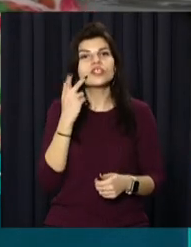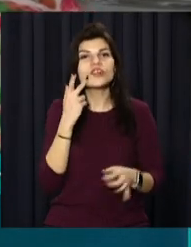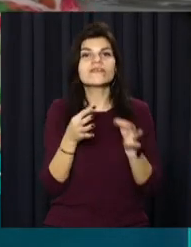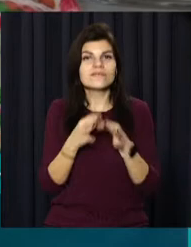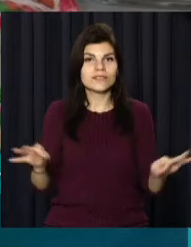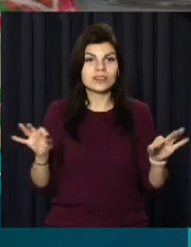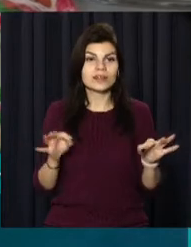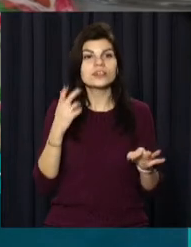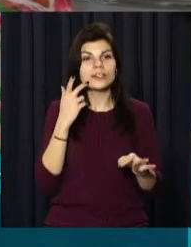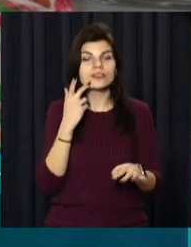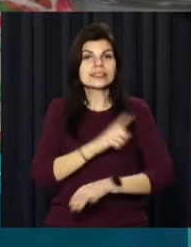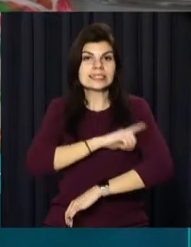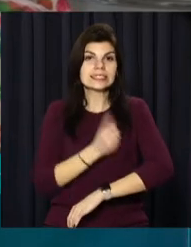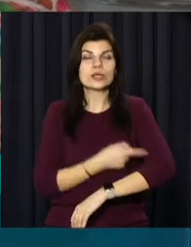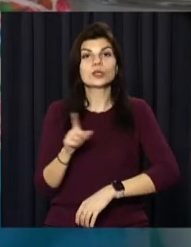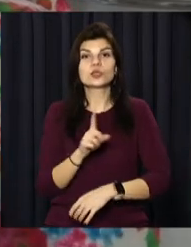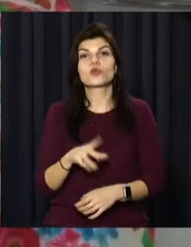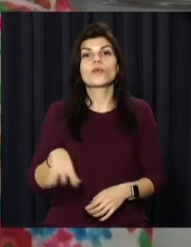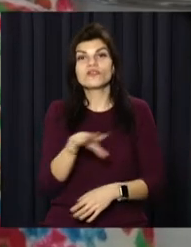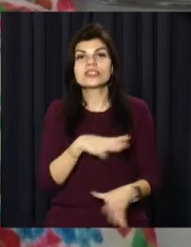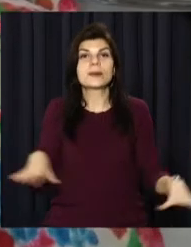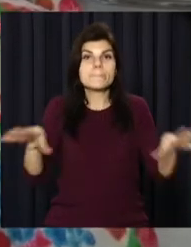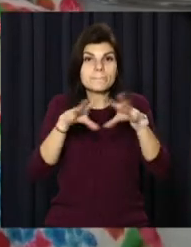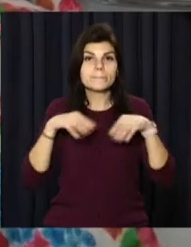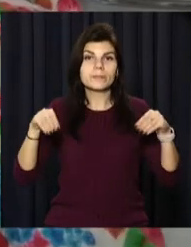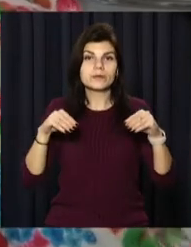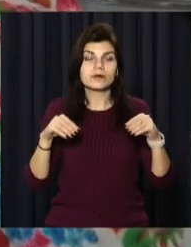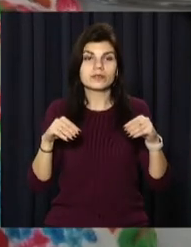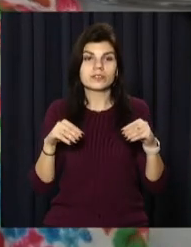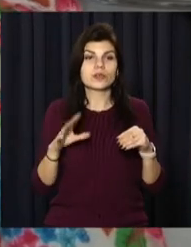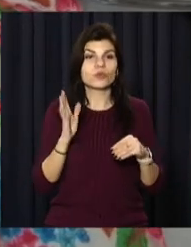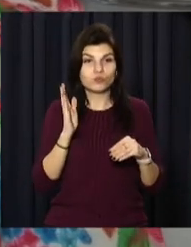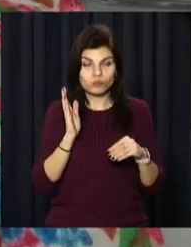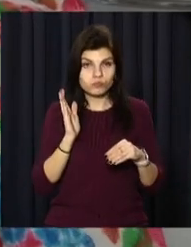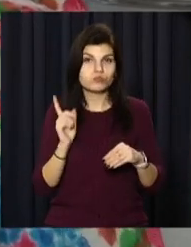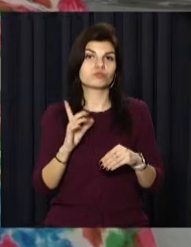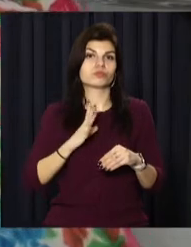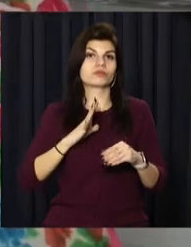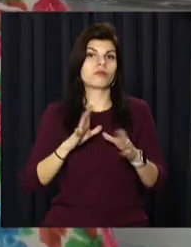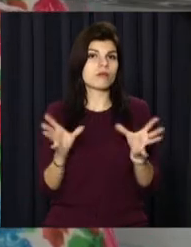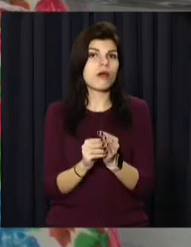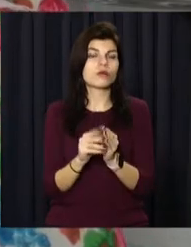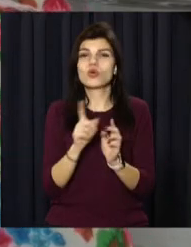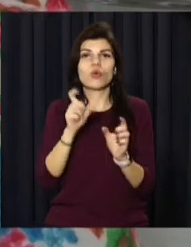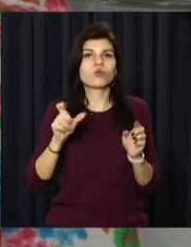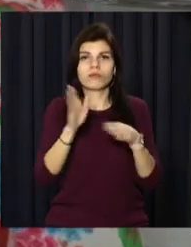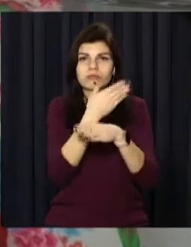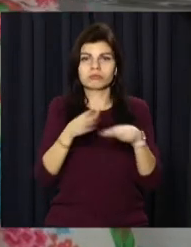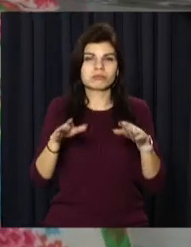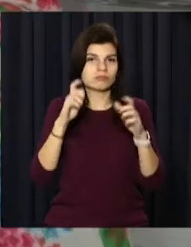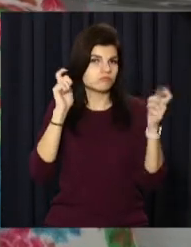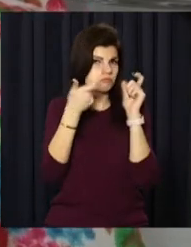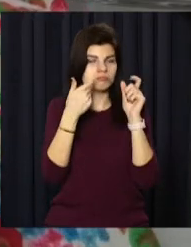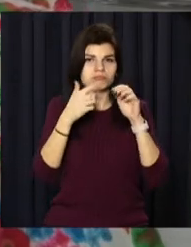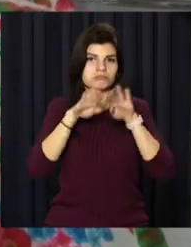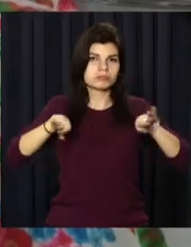вільною, завжди сильною, щоб усі ми були разом, щоб люди не розділялися. І